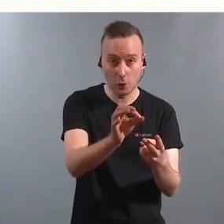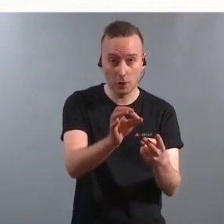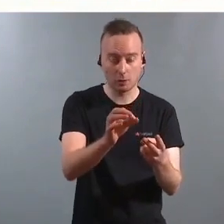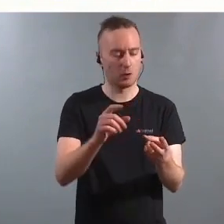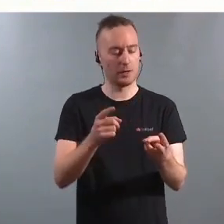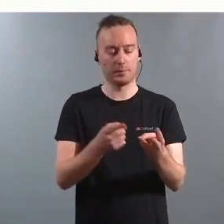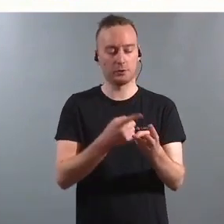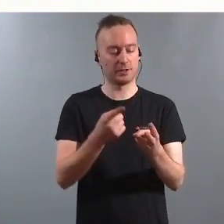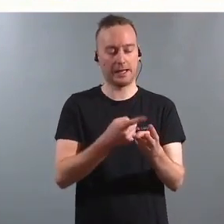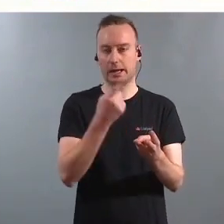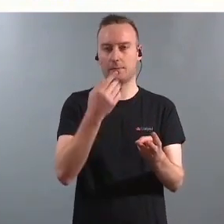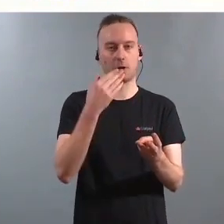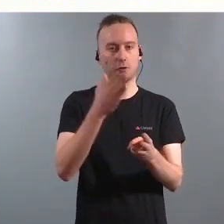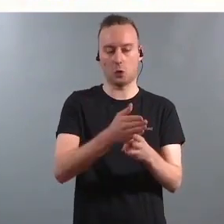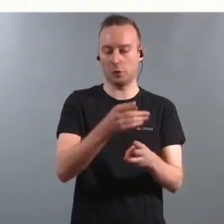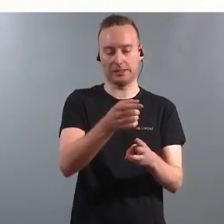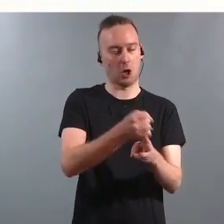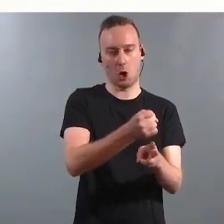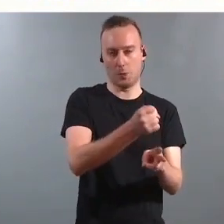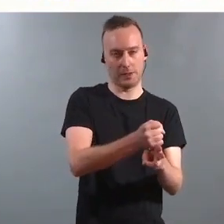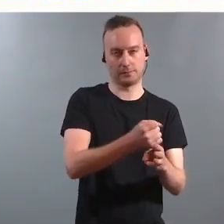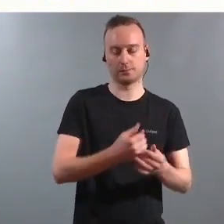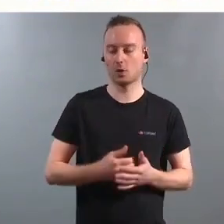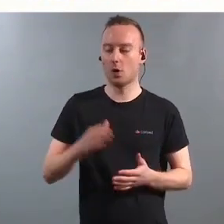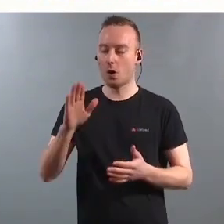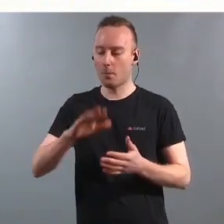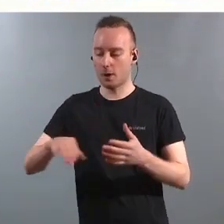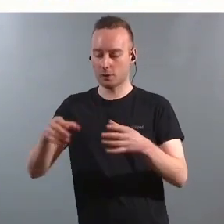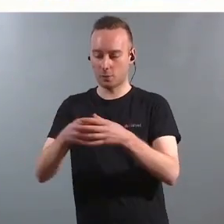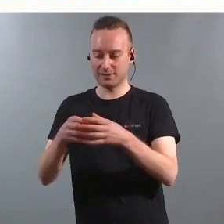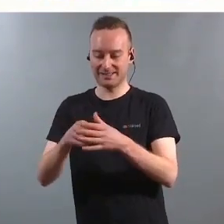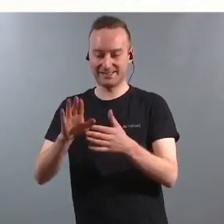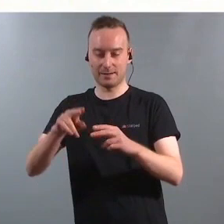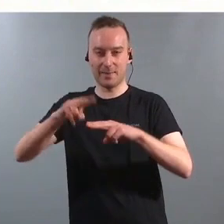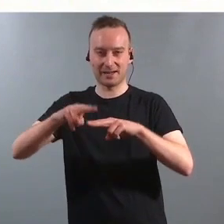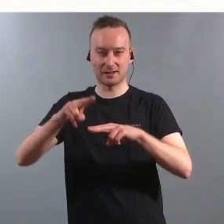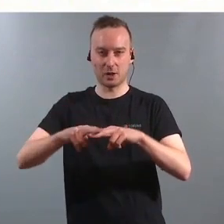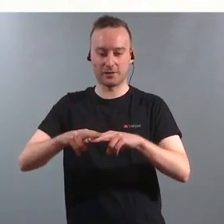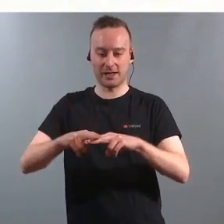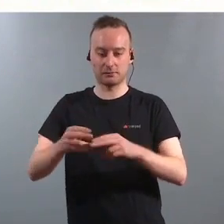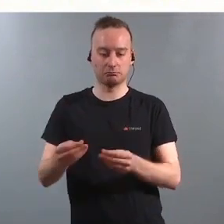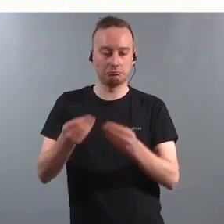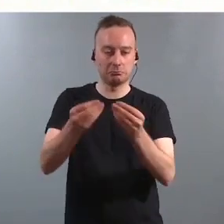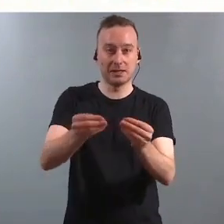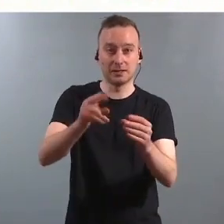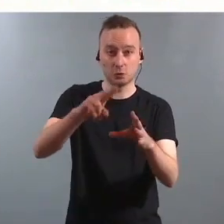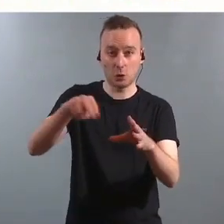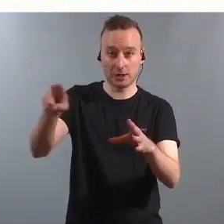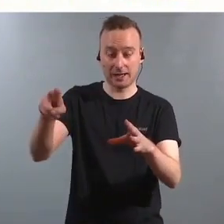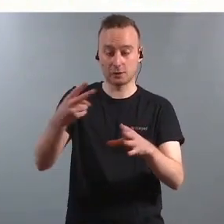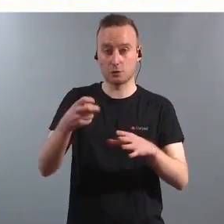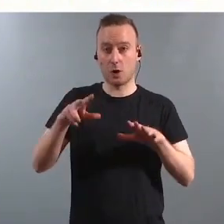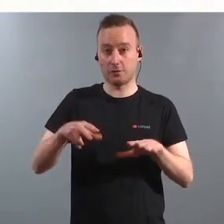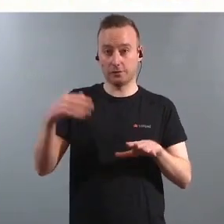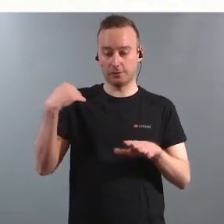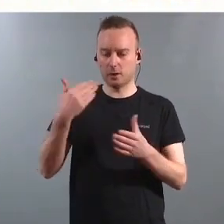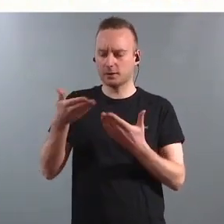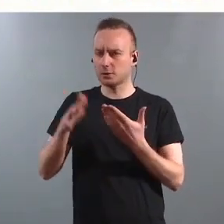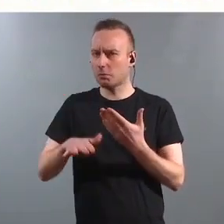Det er verdt å merke seg at barnekomiteens merknader i 2018 til Norge, de gikk akkurat på disse kommunale forskjellene,